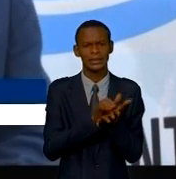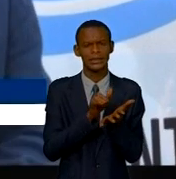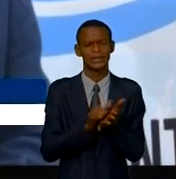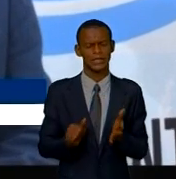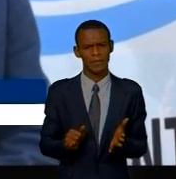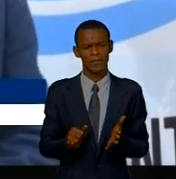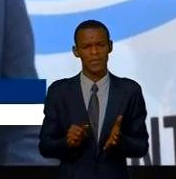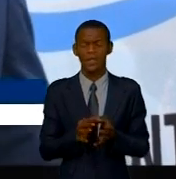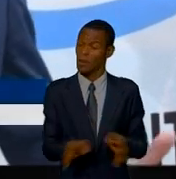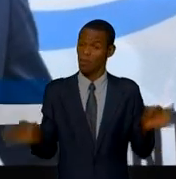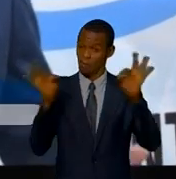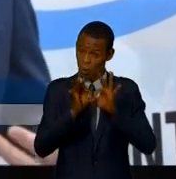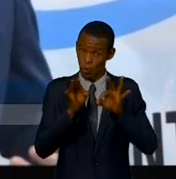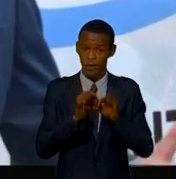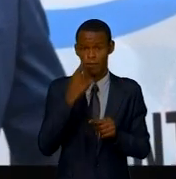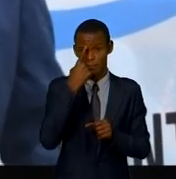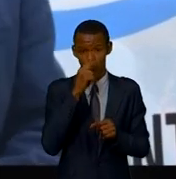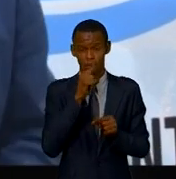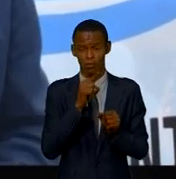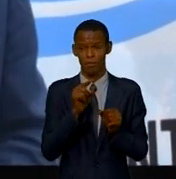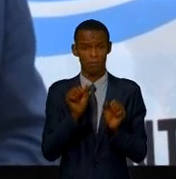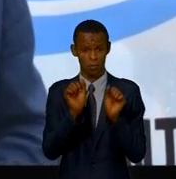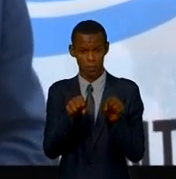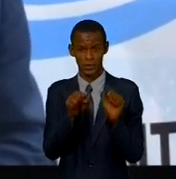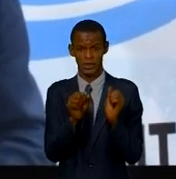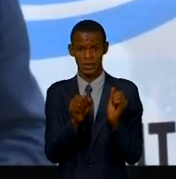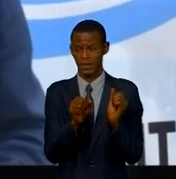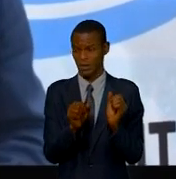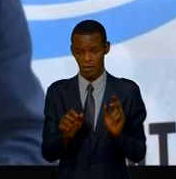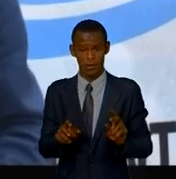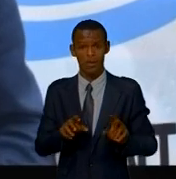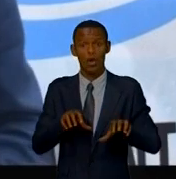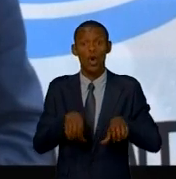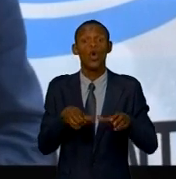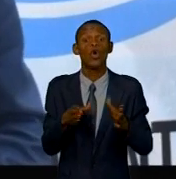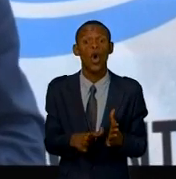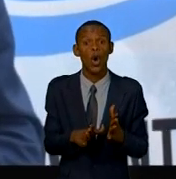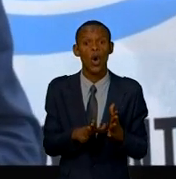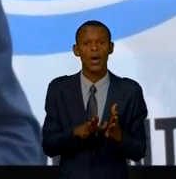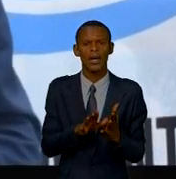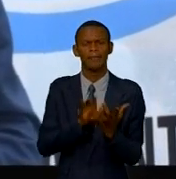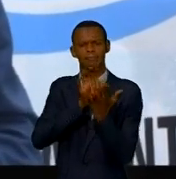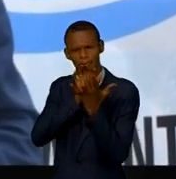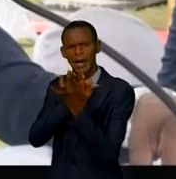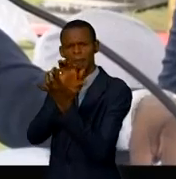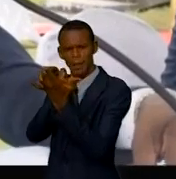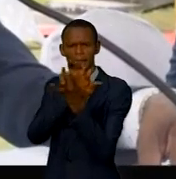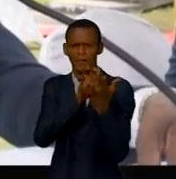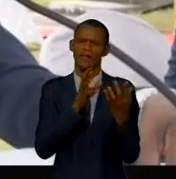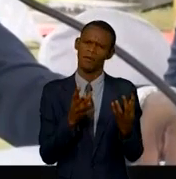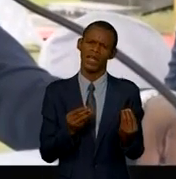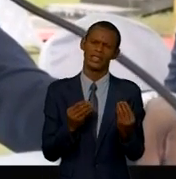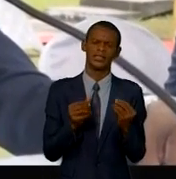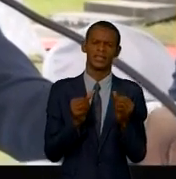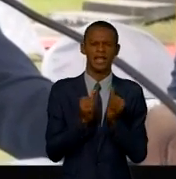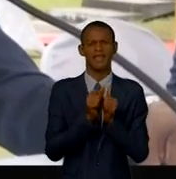particulièrement utile pour connecter, si je puis dire, les citoyens avec, en l'occurrence, un média du pays partenaire. David